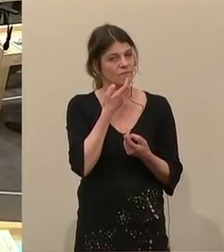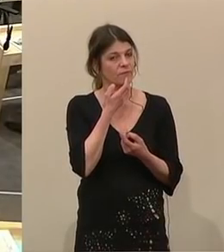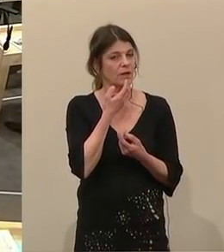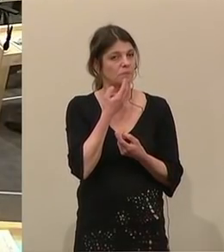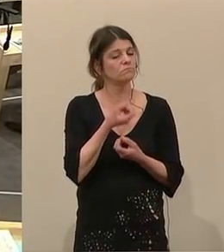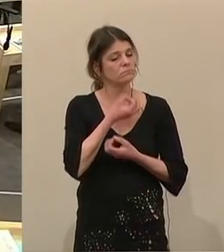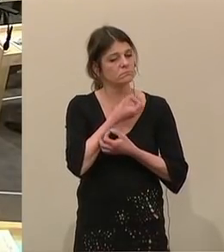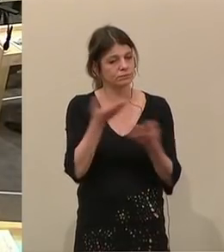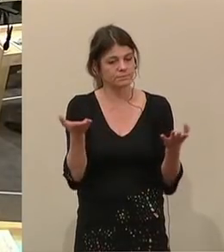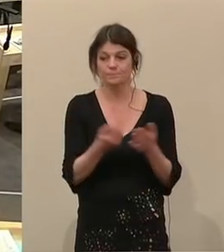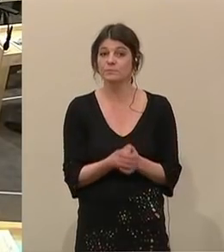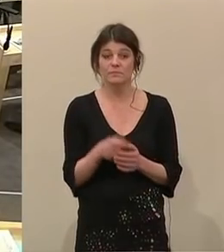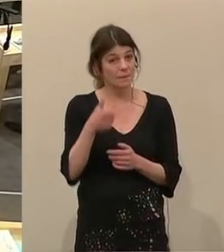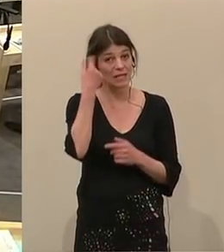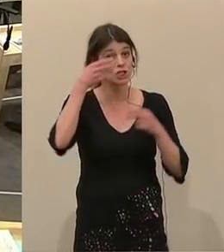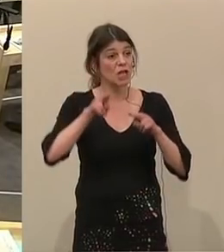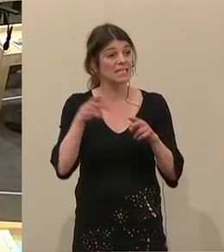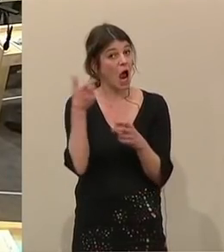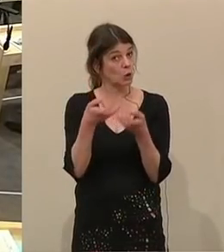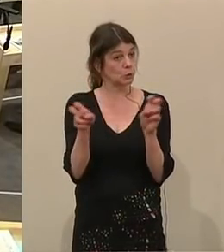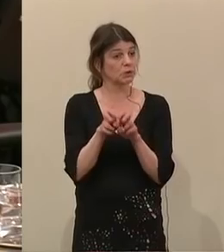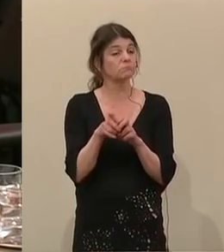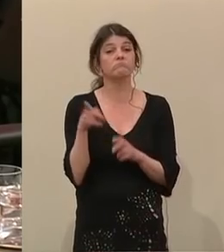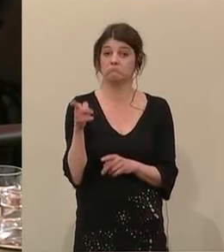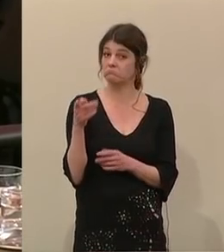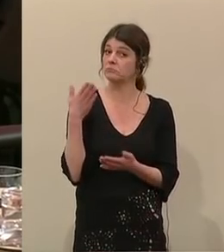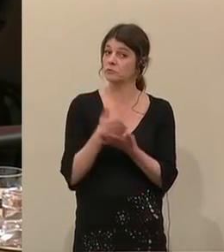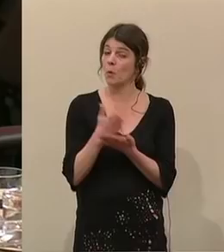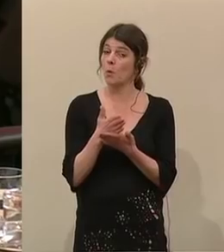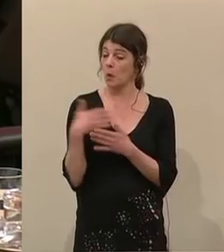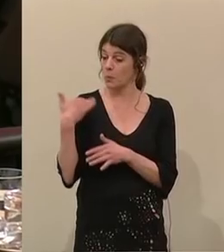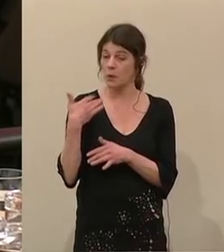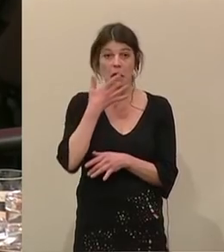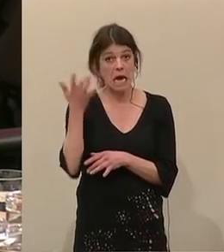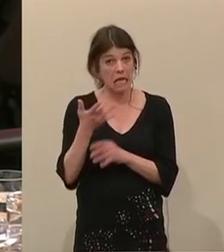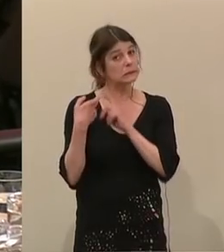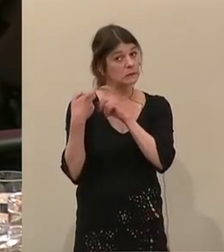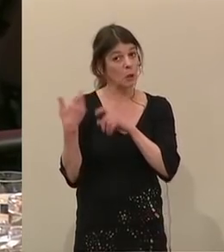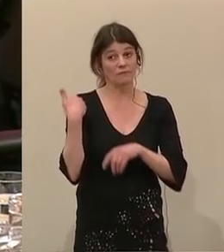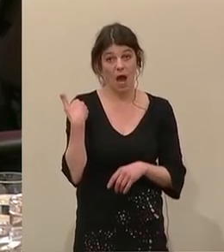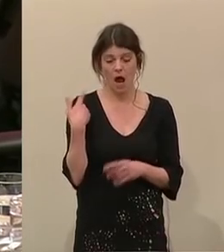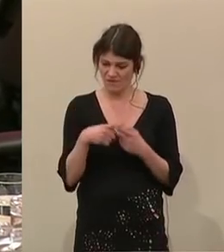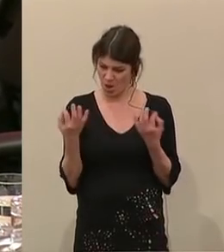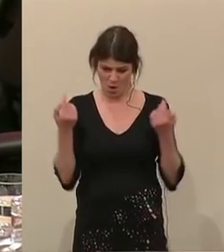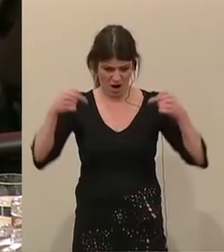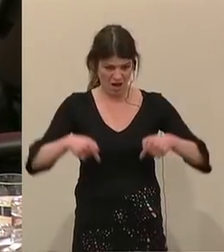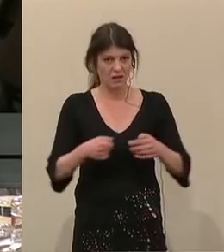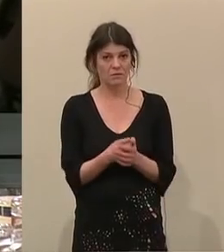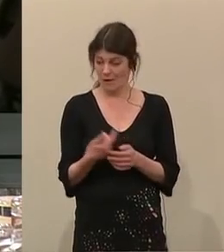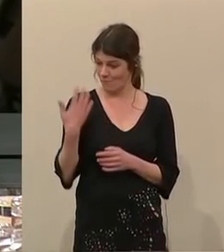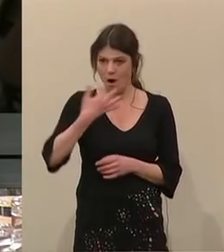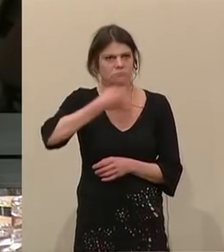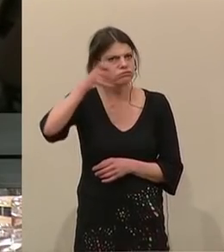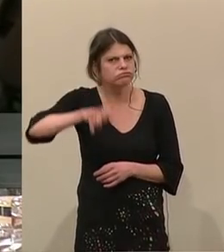diesbezüglich im Menschenrechtsausschuss eine, denke ich einmal, recht angeregte Debatte geführt. Und wenn hier heute gerade von meinem